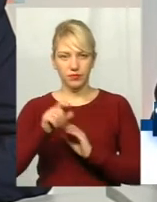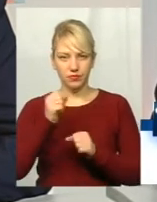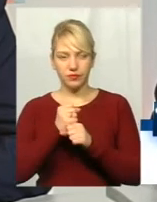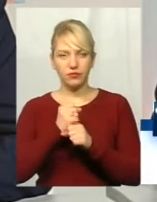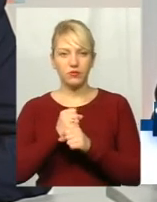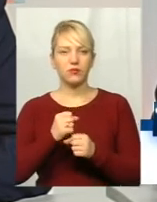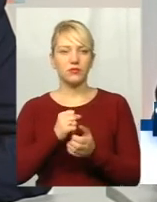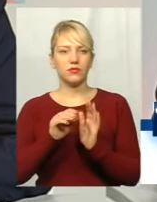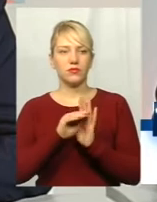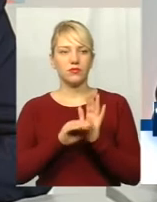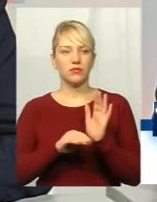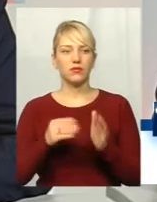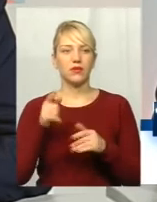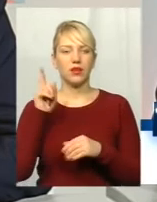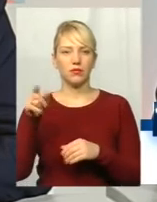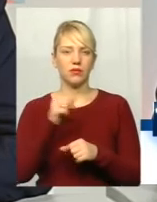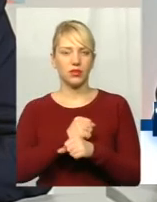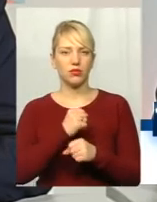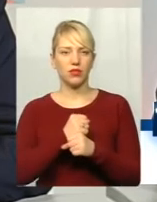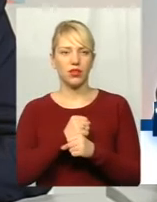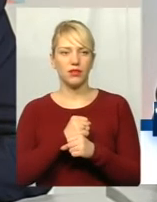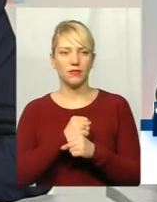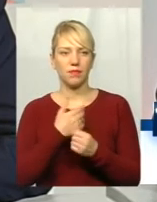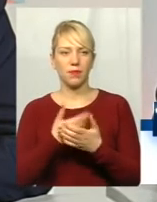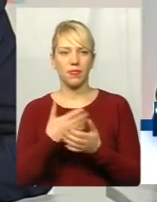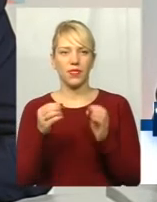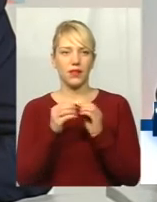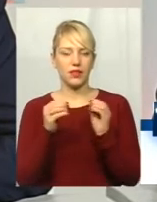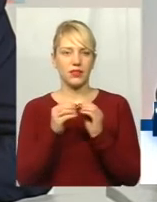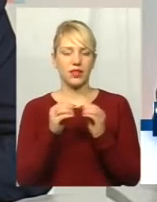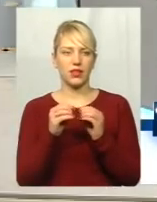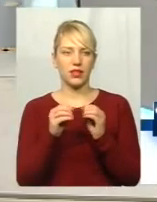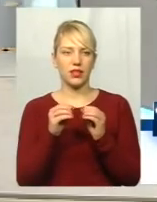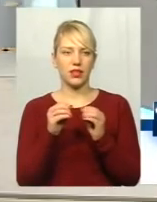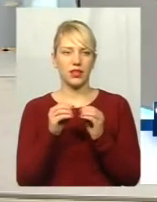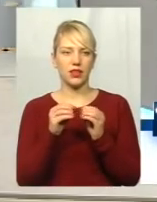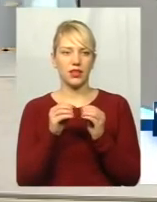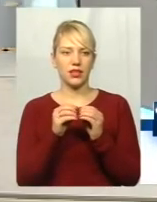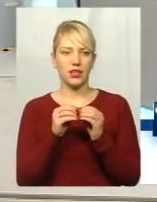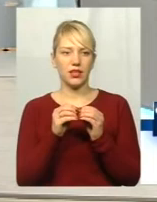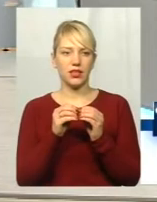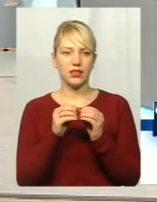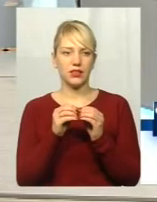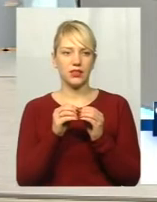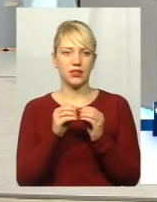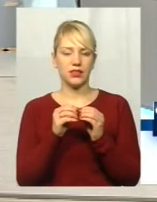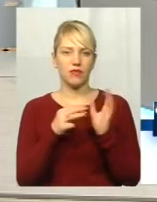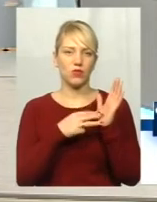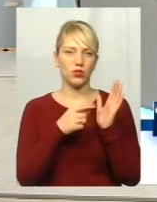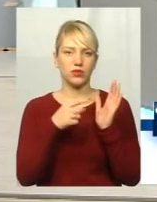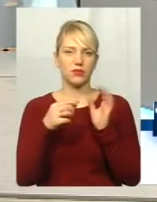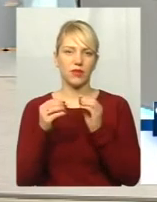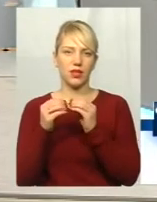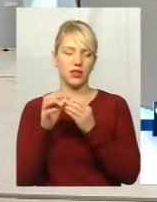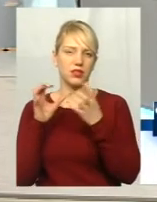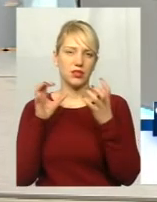працювало десь близько десяти машин. Від восьми до десяти машин і на